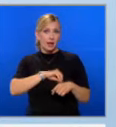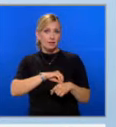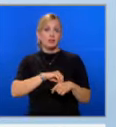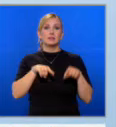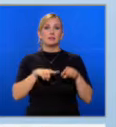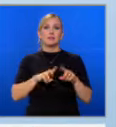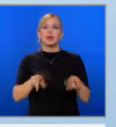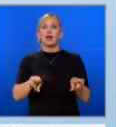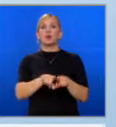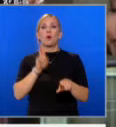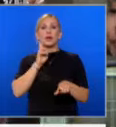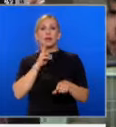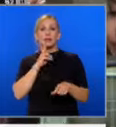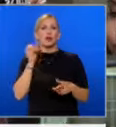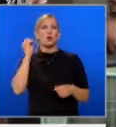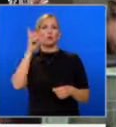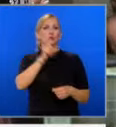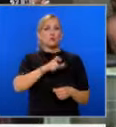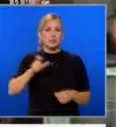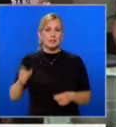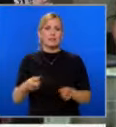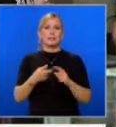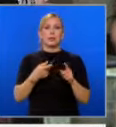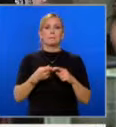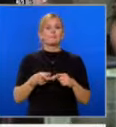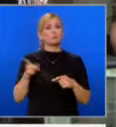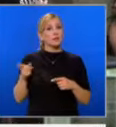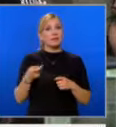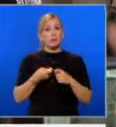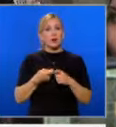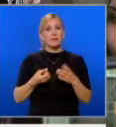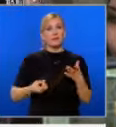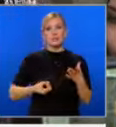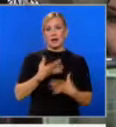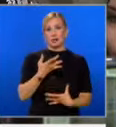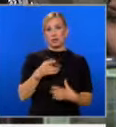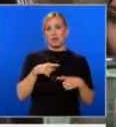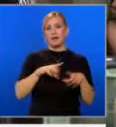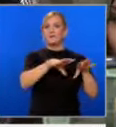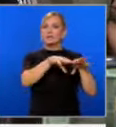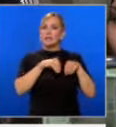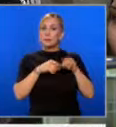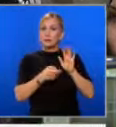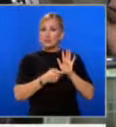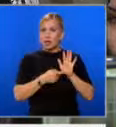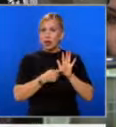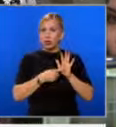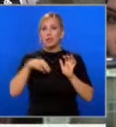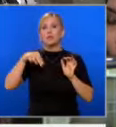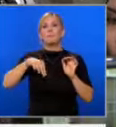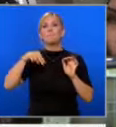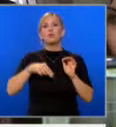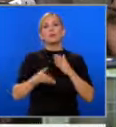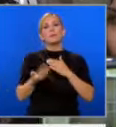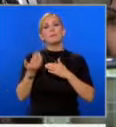стават агенти. Културни дейци. Всъщност, Възраждане, това, което прави, взима закона на Путин преди 12